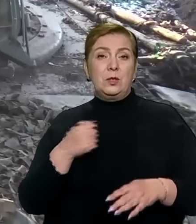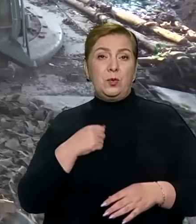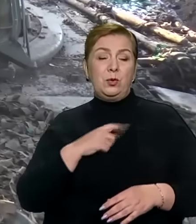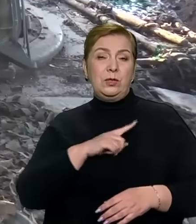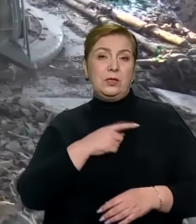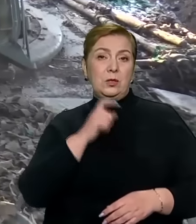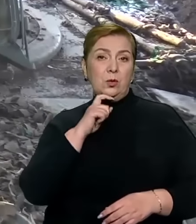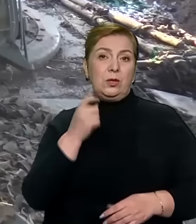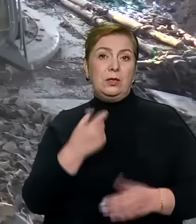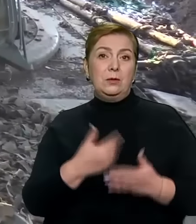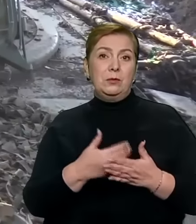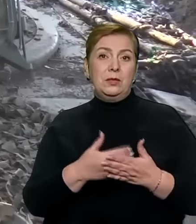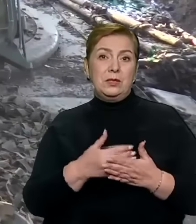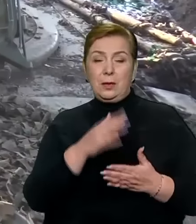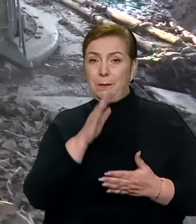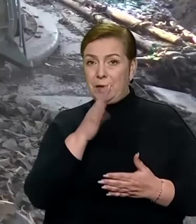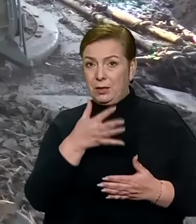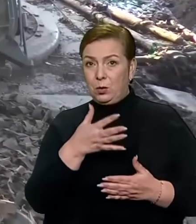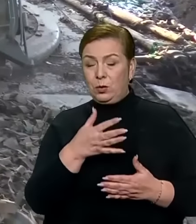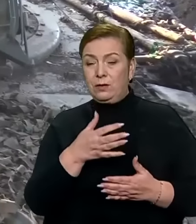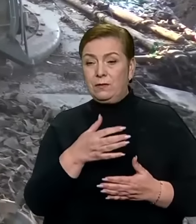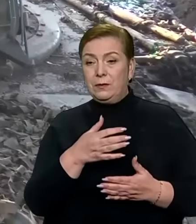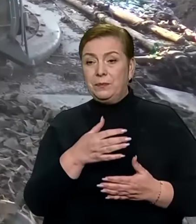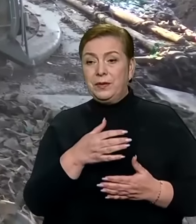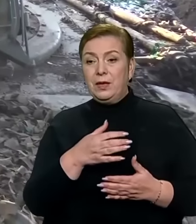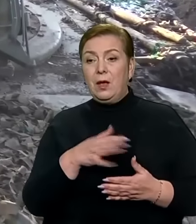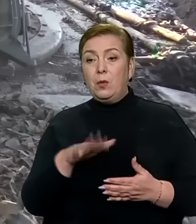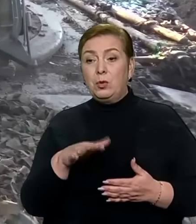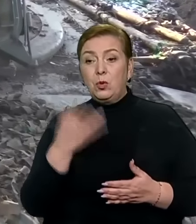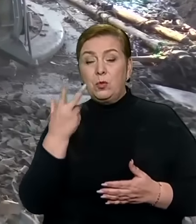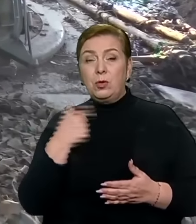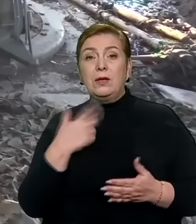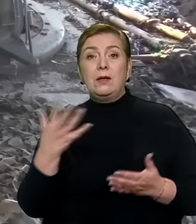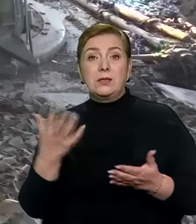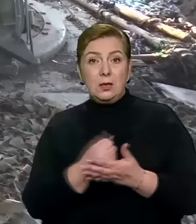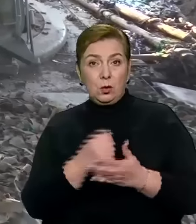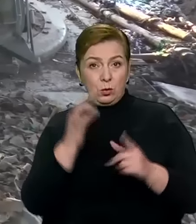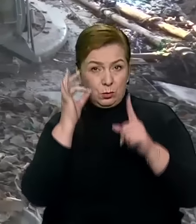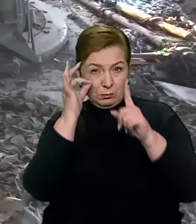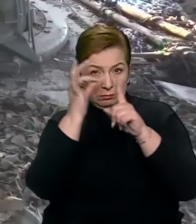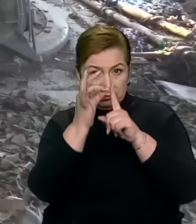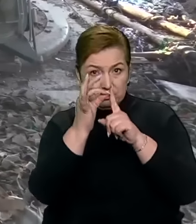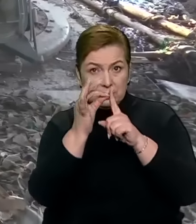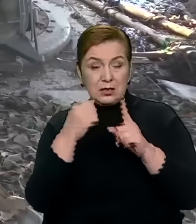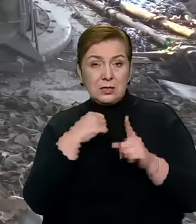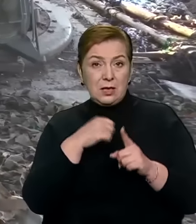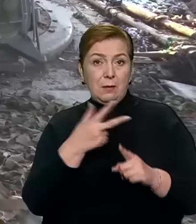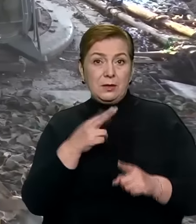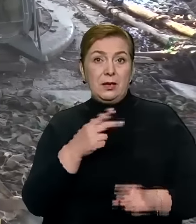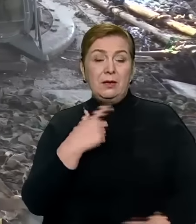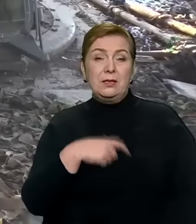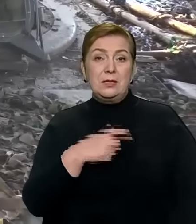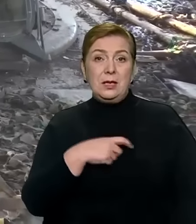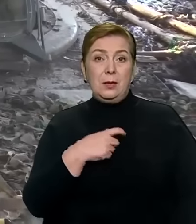Мені треба його знайти спочатку візуально, очима. Потім, коли я його знаходжу, сам для себе